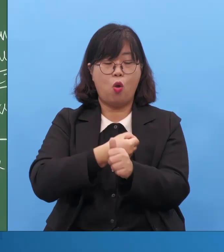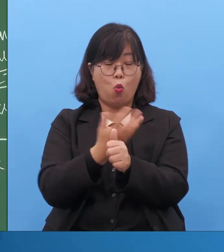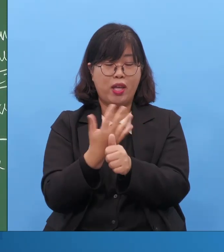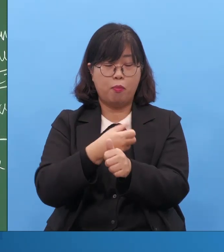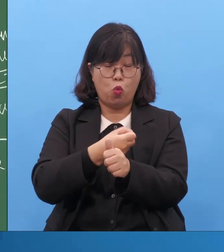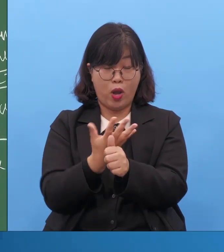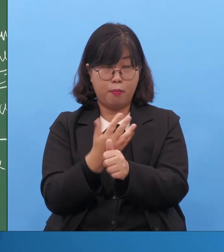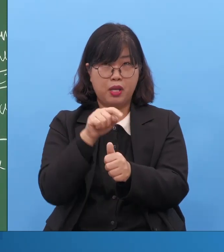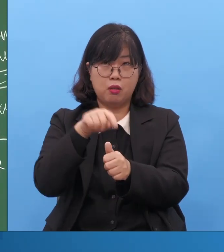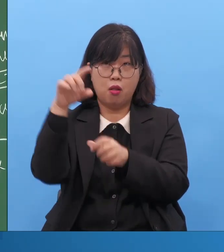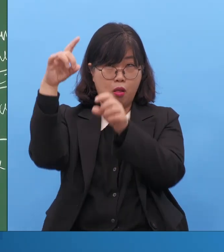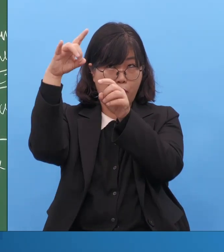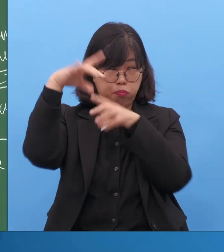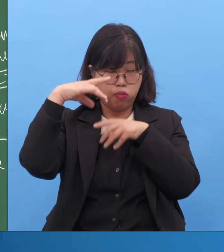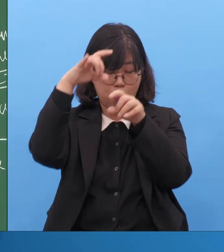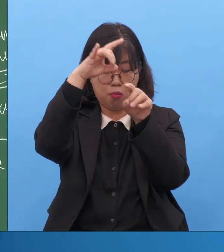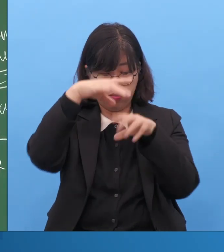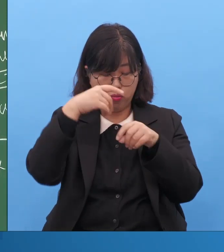영적으로도 같다 이거예요.